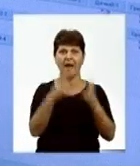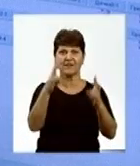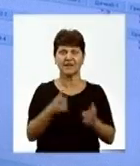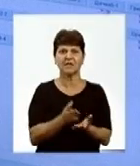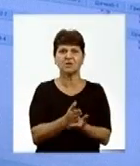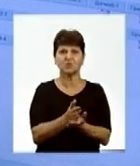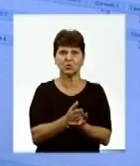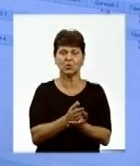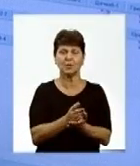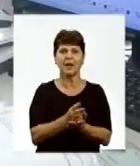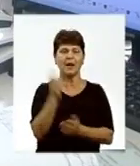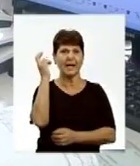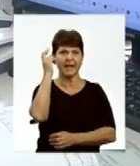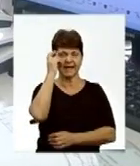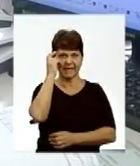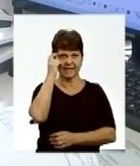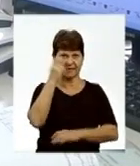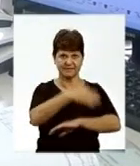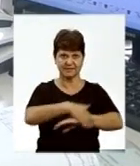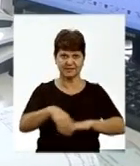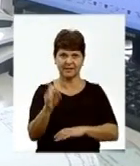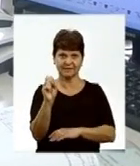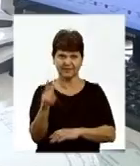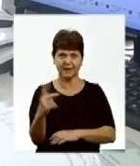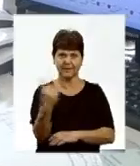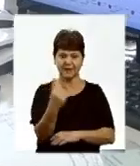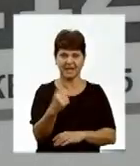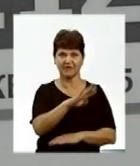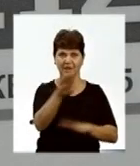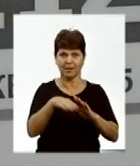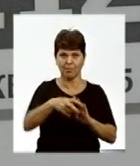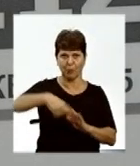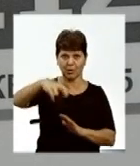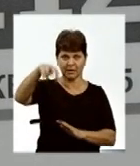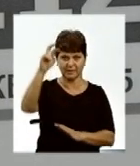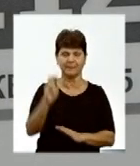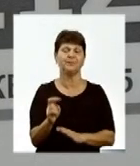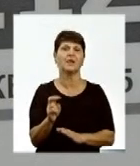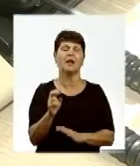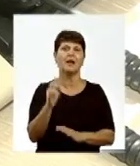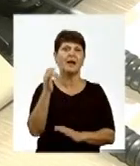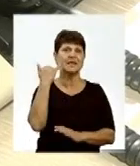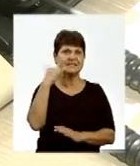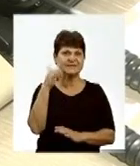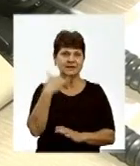Київська, 12, перший під'їзд. Це роботи от механіки. Дзінки від тих, хто застряг у ліфті, потрапляють до